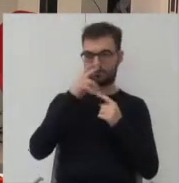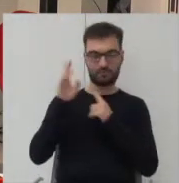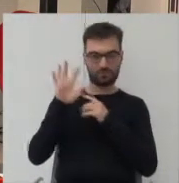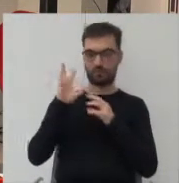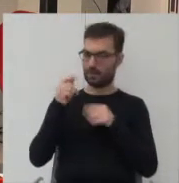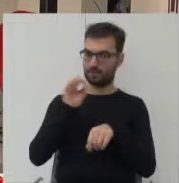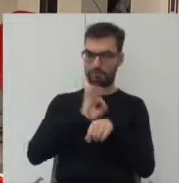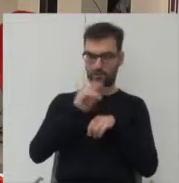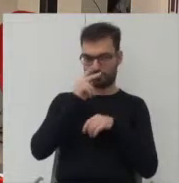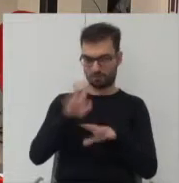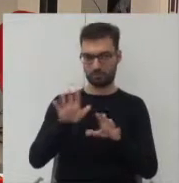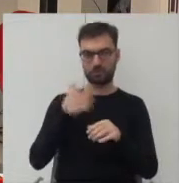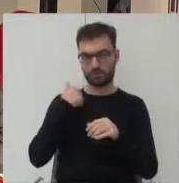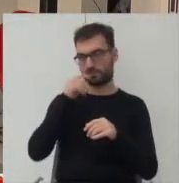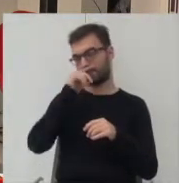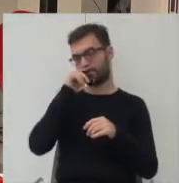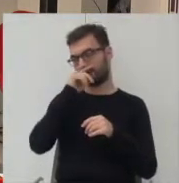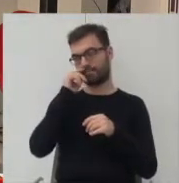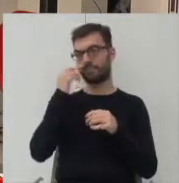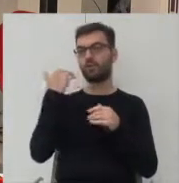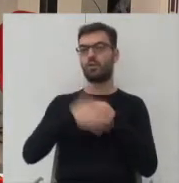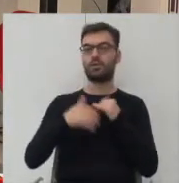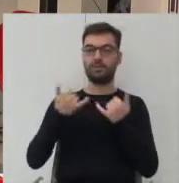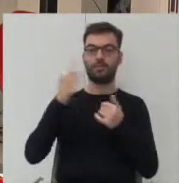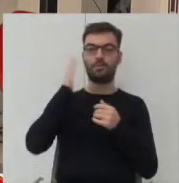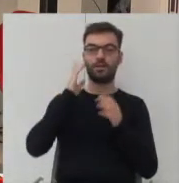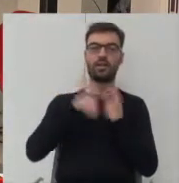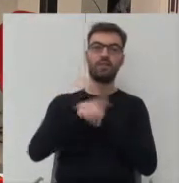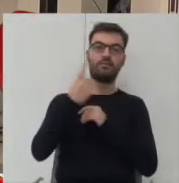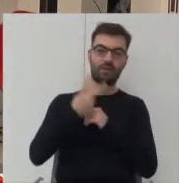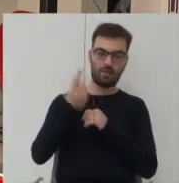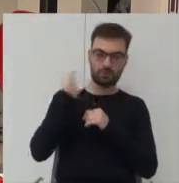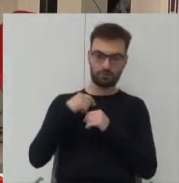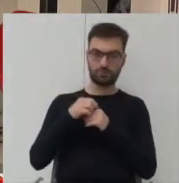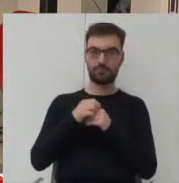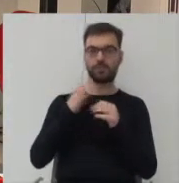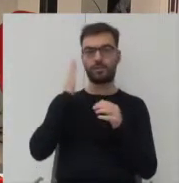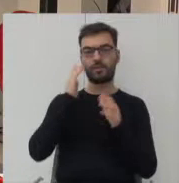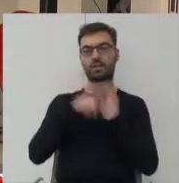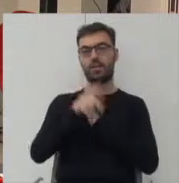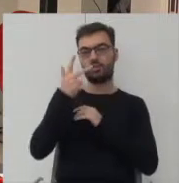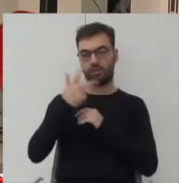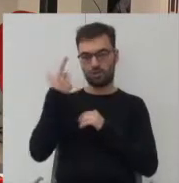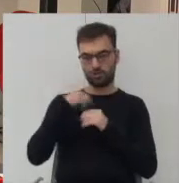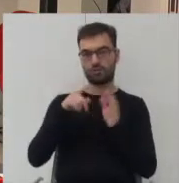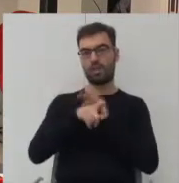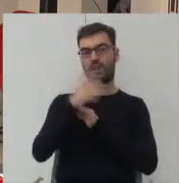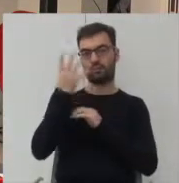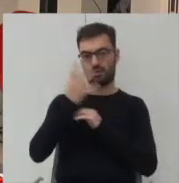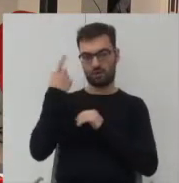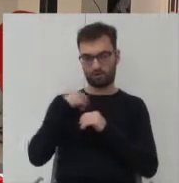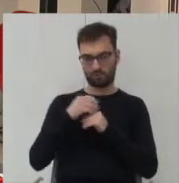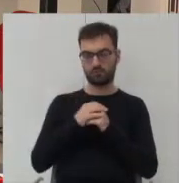projekcie jakby kończą się na tym że jest mieszkanie dla dwóch osób tak mieszkanie dla trzech osób dla czterech osób